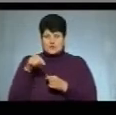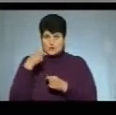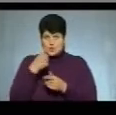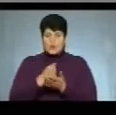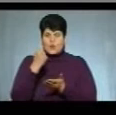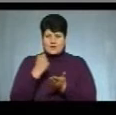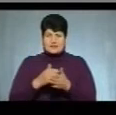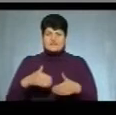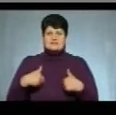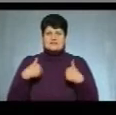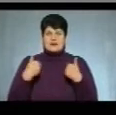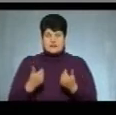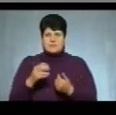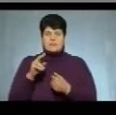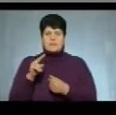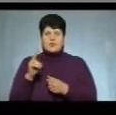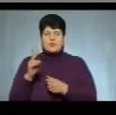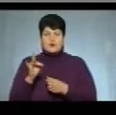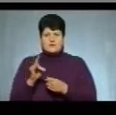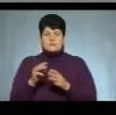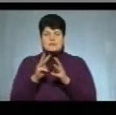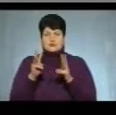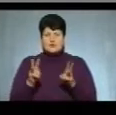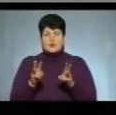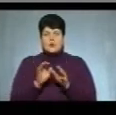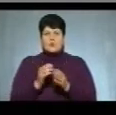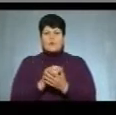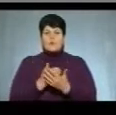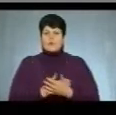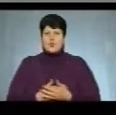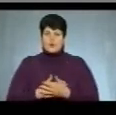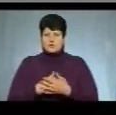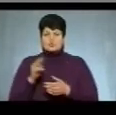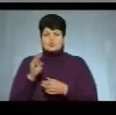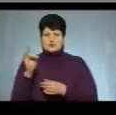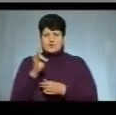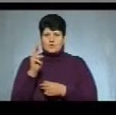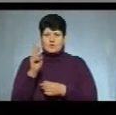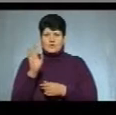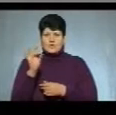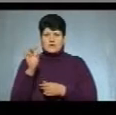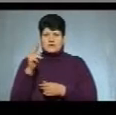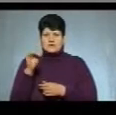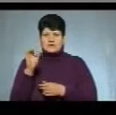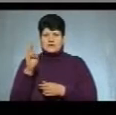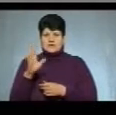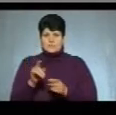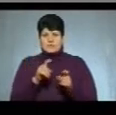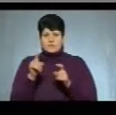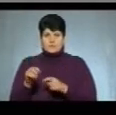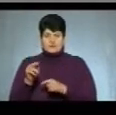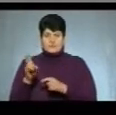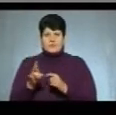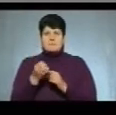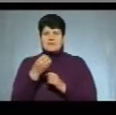ухвалив звернення парафіян церкви-покрови Пресвятої Богородиці села Куардишів Шумського району щодо переходу до Православної церкви України. 15